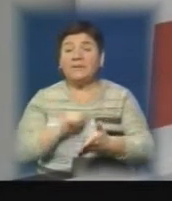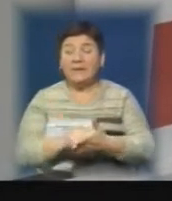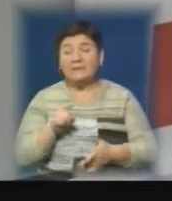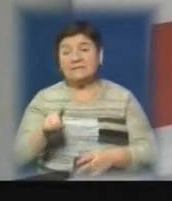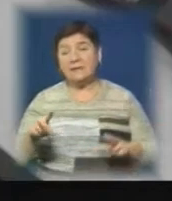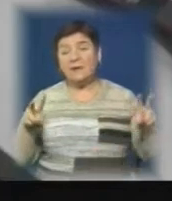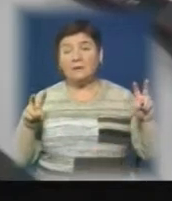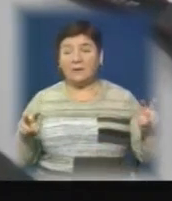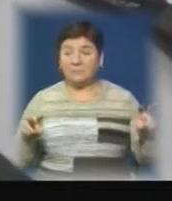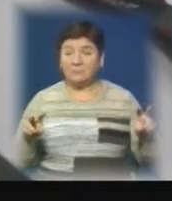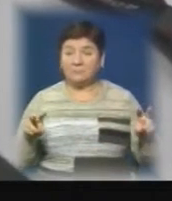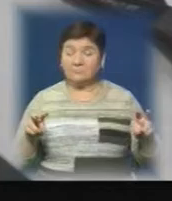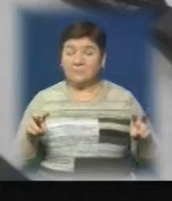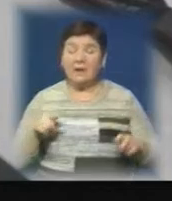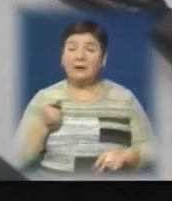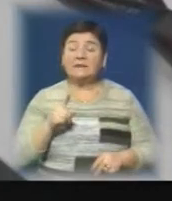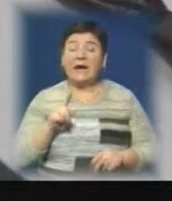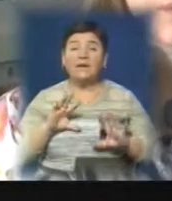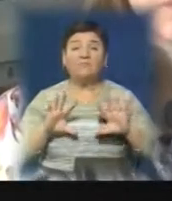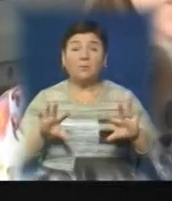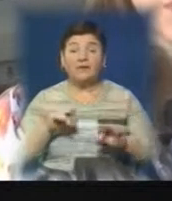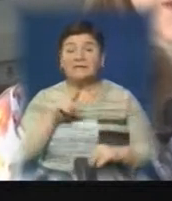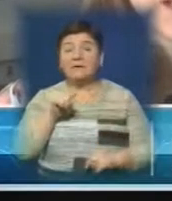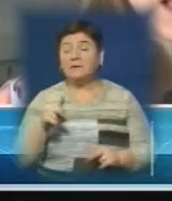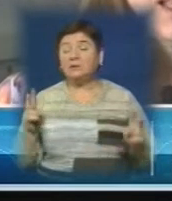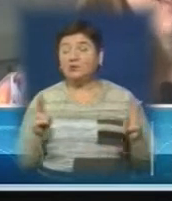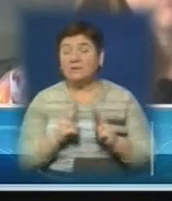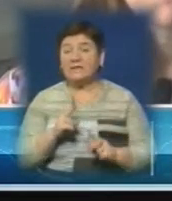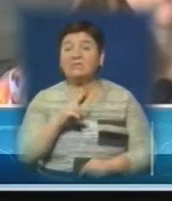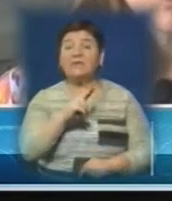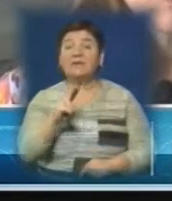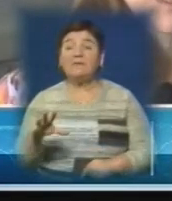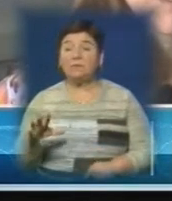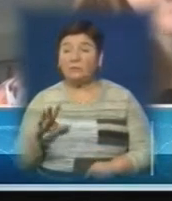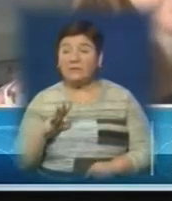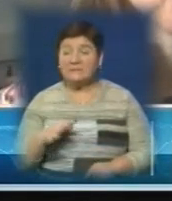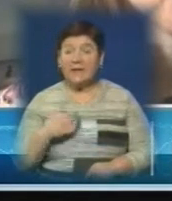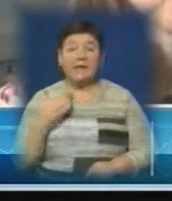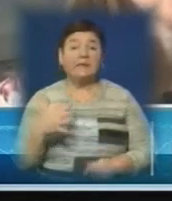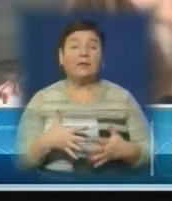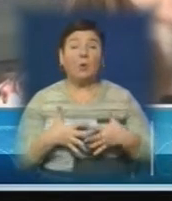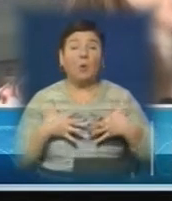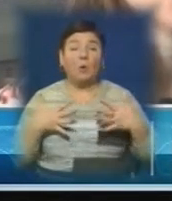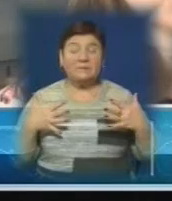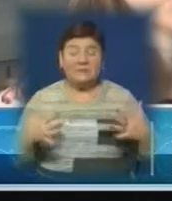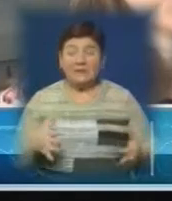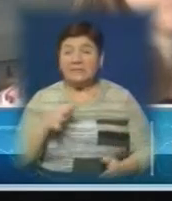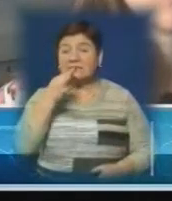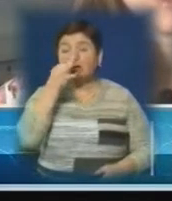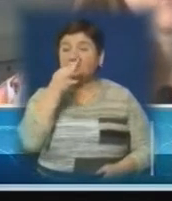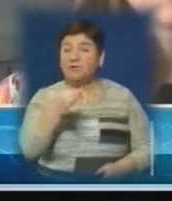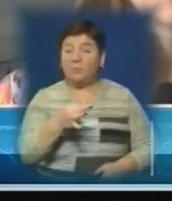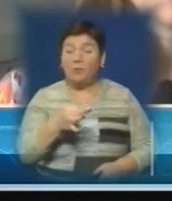цієї теми. Та інформація, ті зустрічі, які тут відбулися, і їх обсяг, і, скажімо,